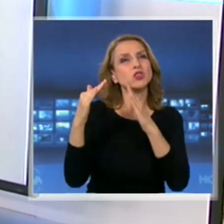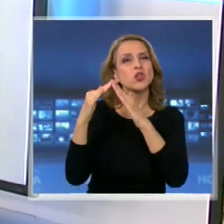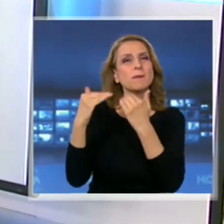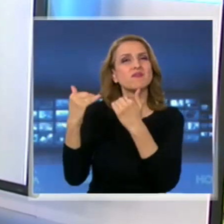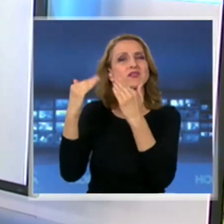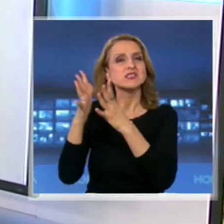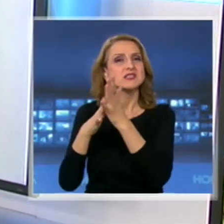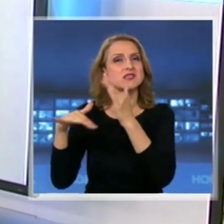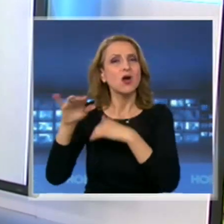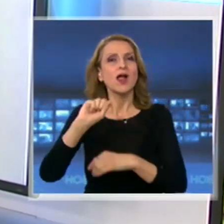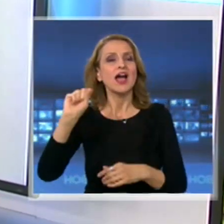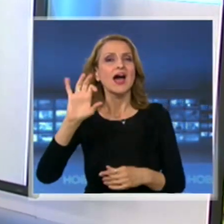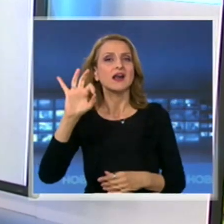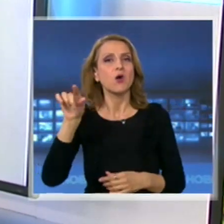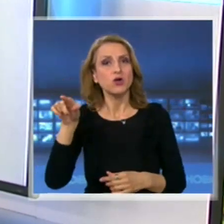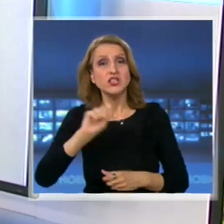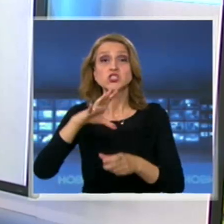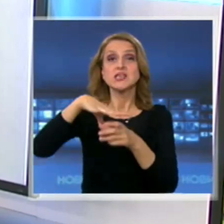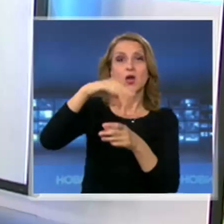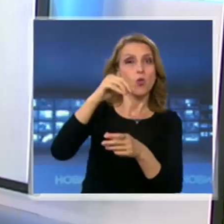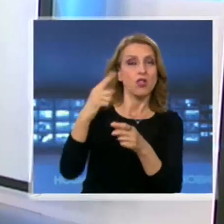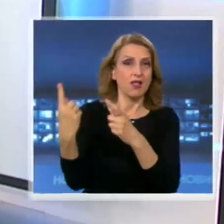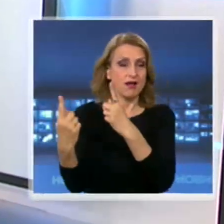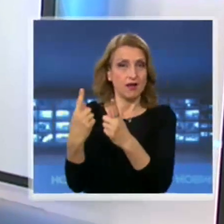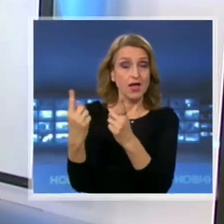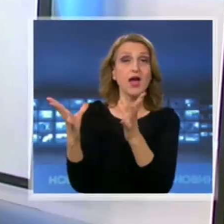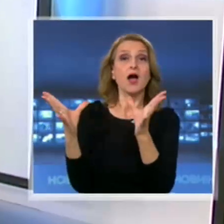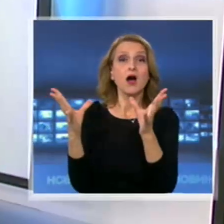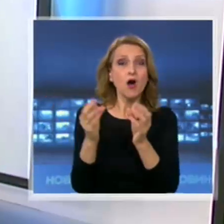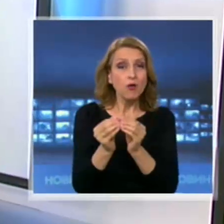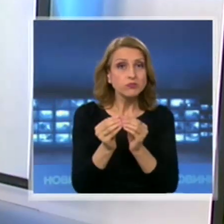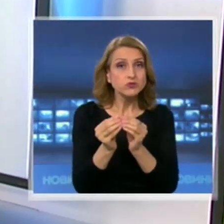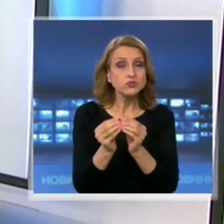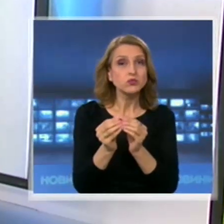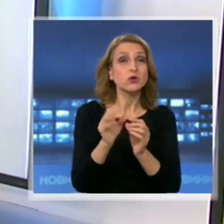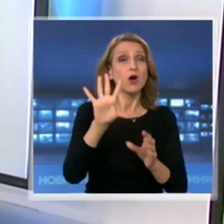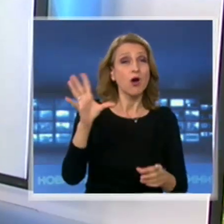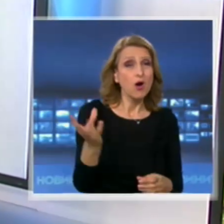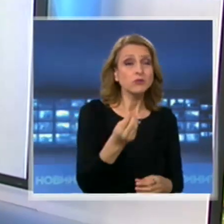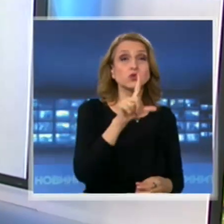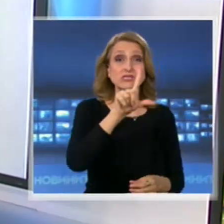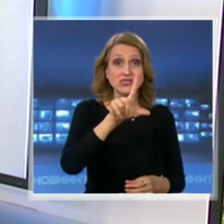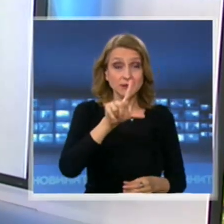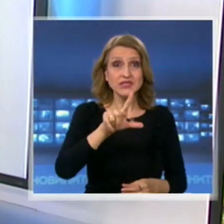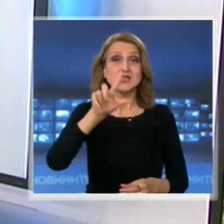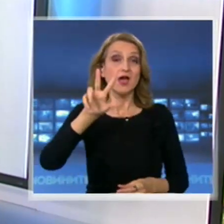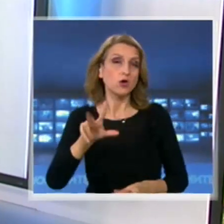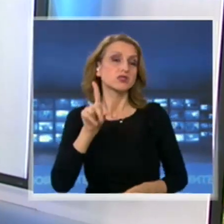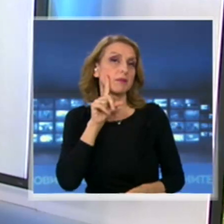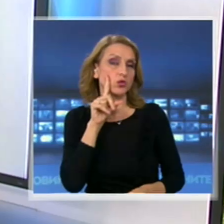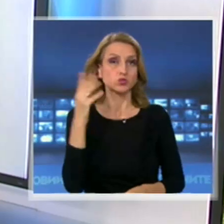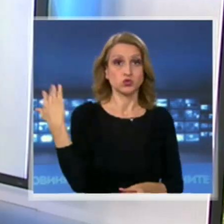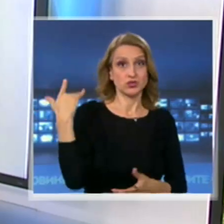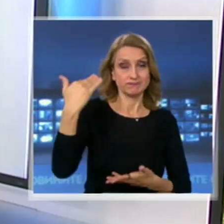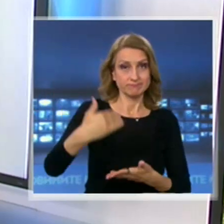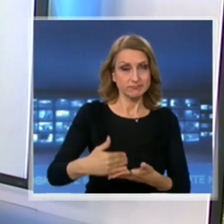селата Гара Орешец и Кула. Така, общия им брой стигна 78 души. През последните